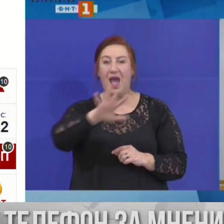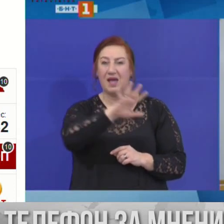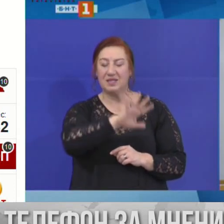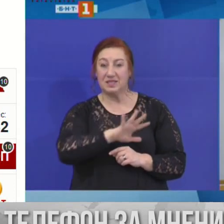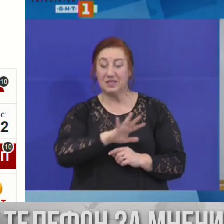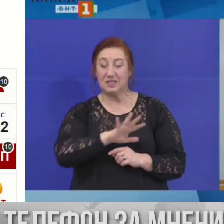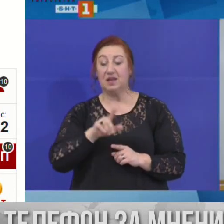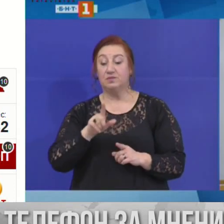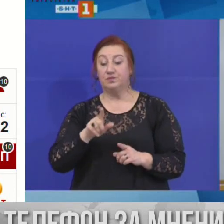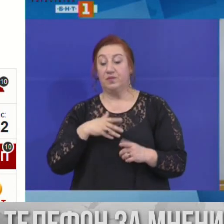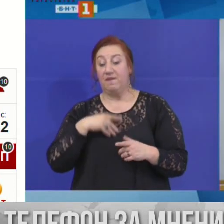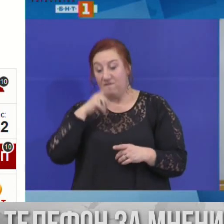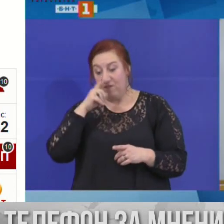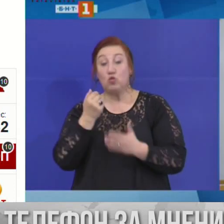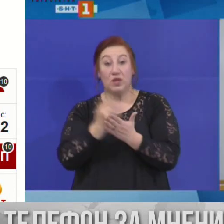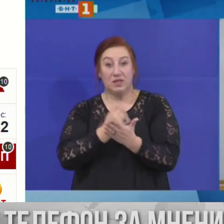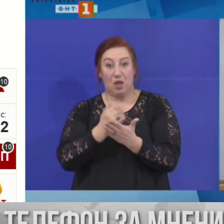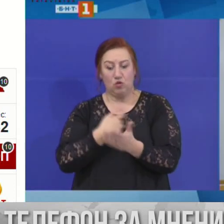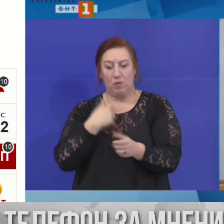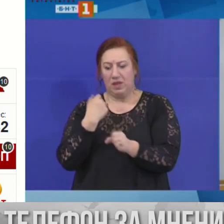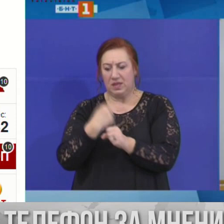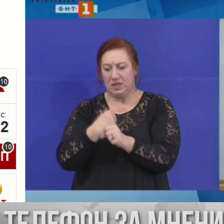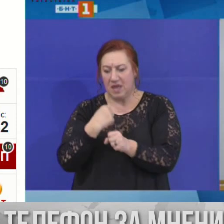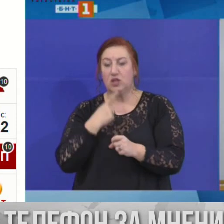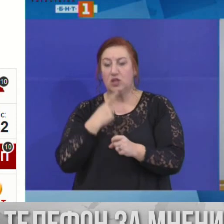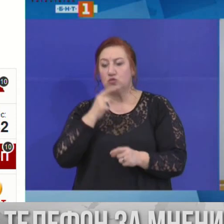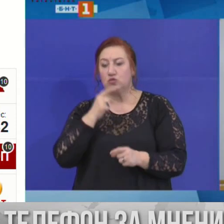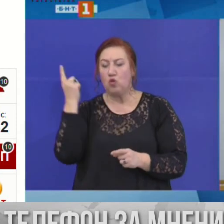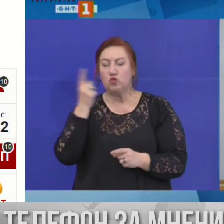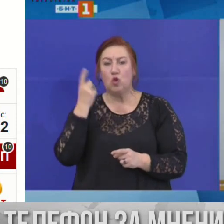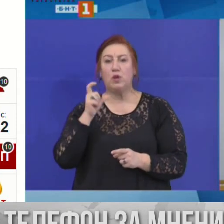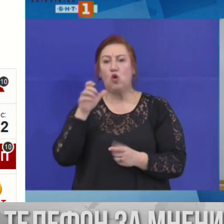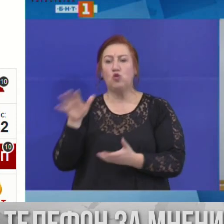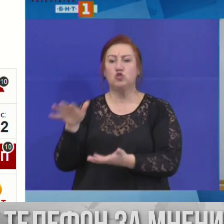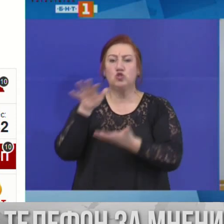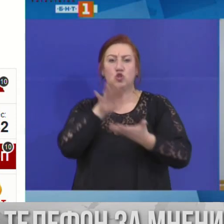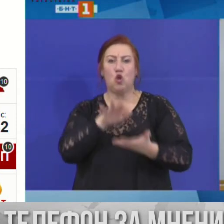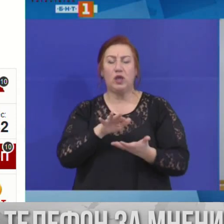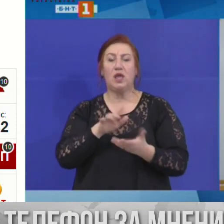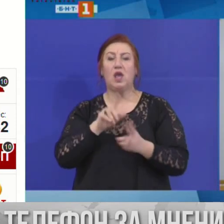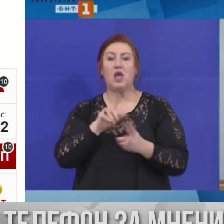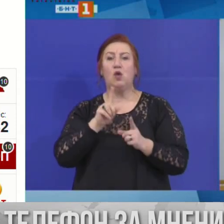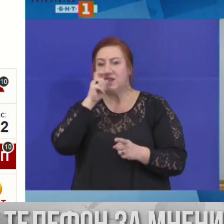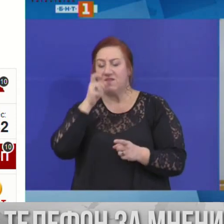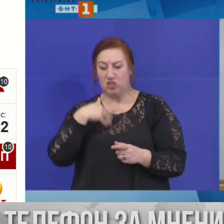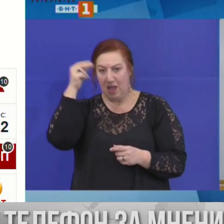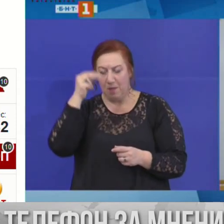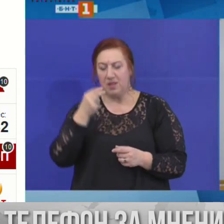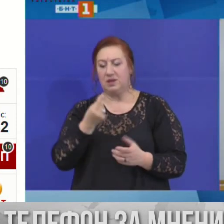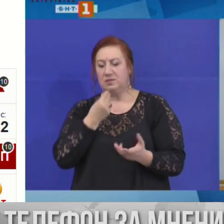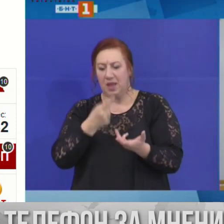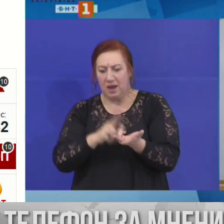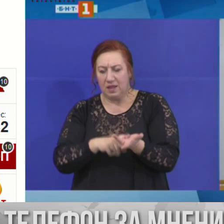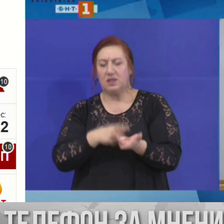економиката, особено за стоки и продукти, които са жизненно важни за нашите санаронци и за нашата